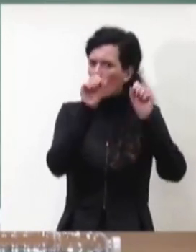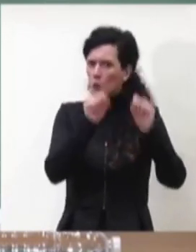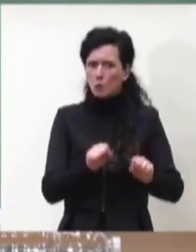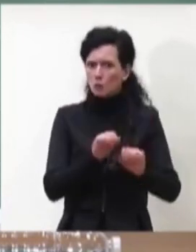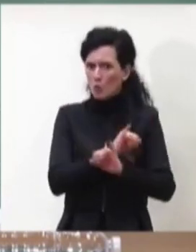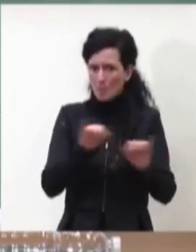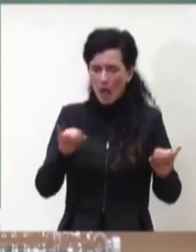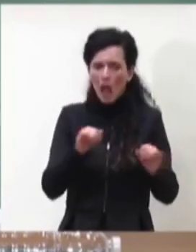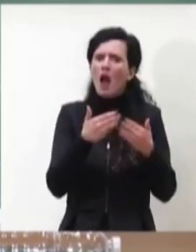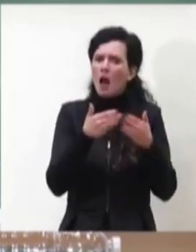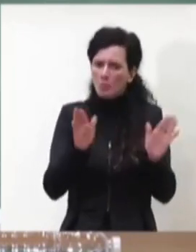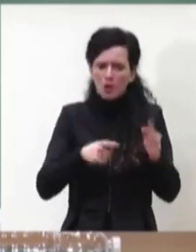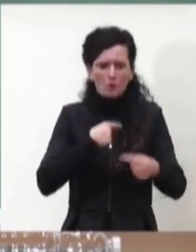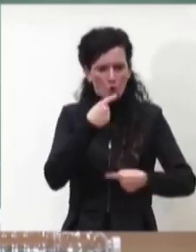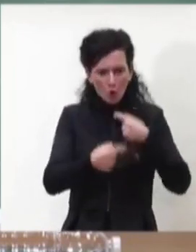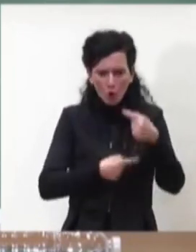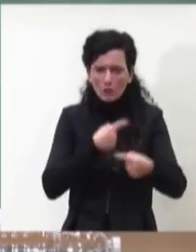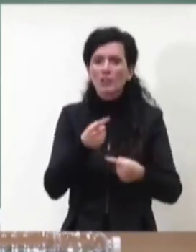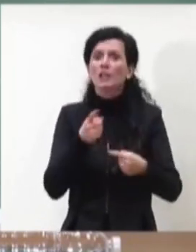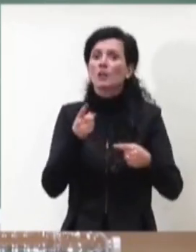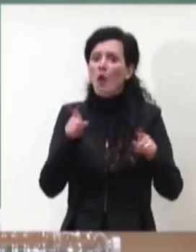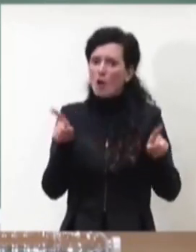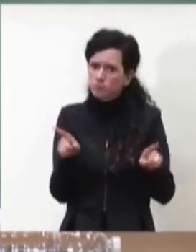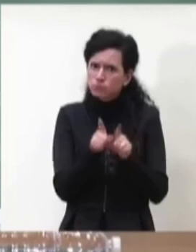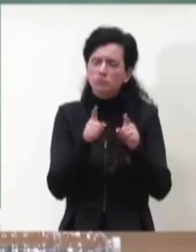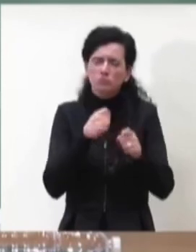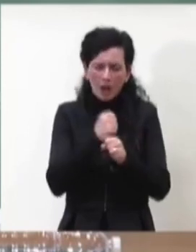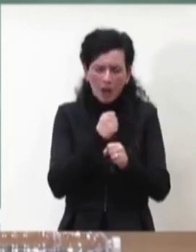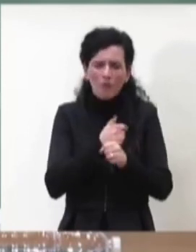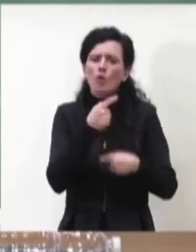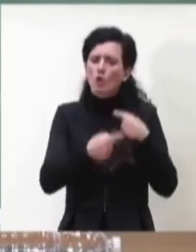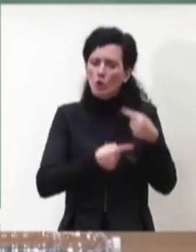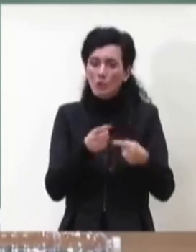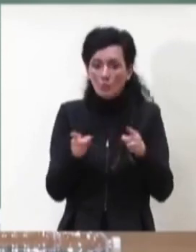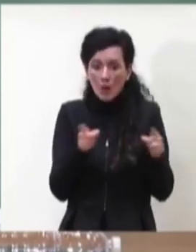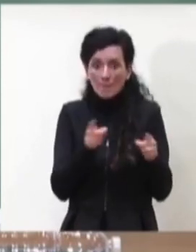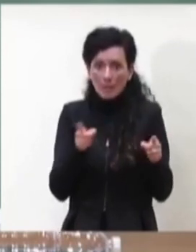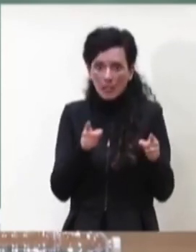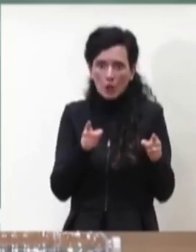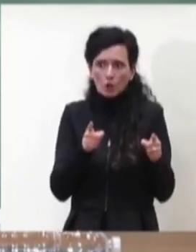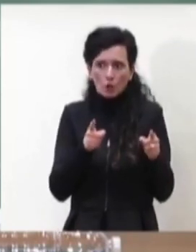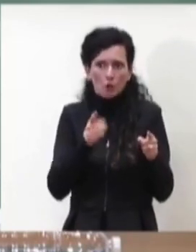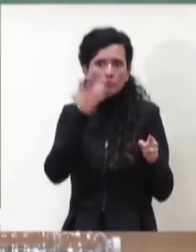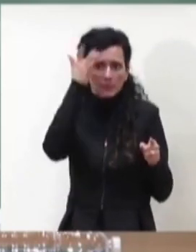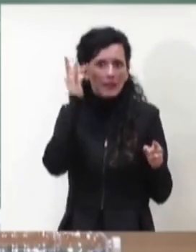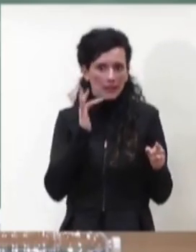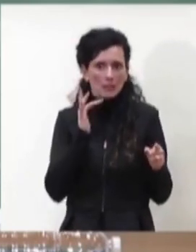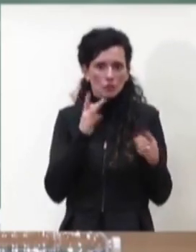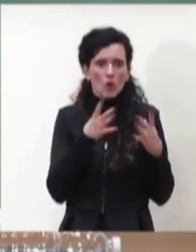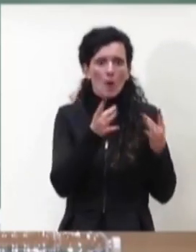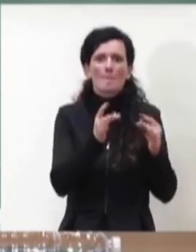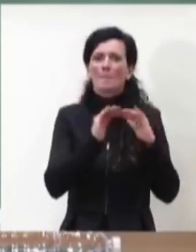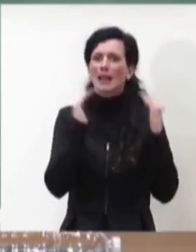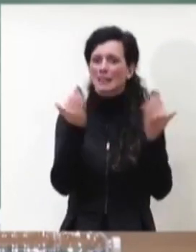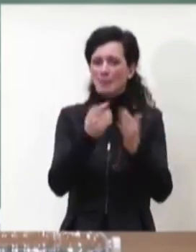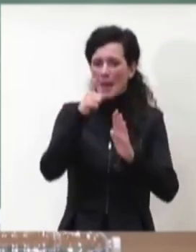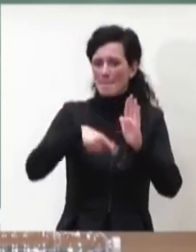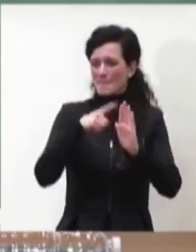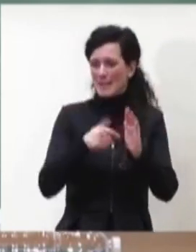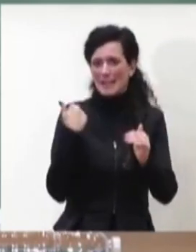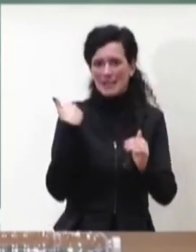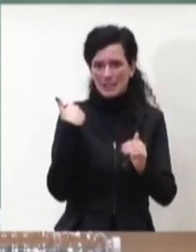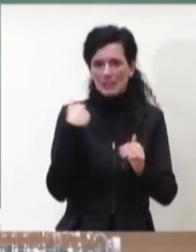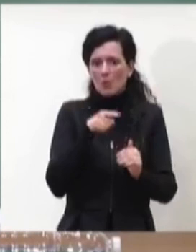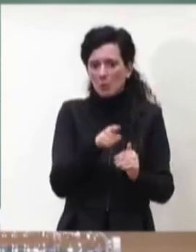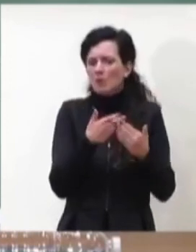operare anche durante le fasi più acute della curva della pandemia che abbiamo vissuto nei mesi scorsi e questo è un